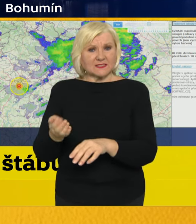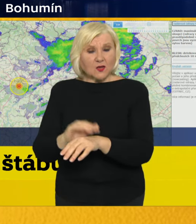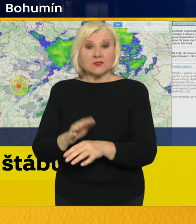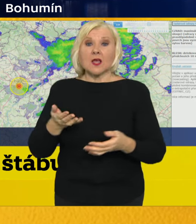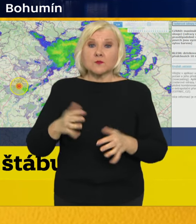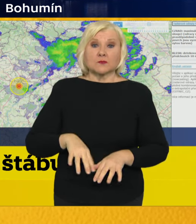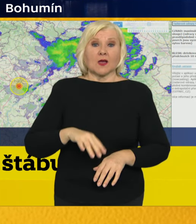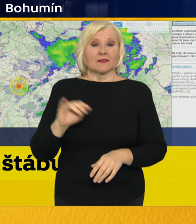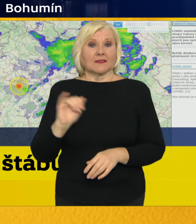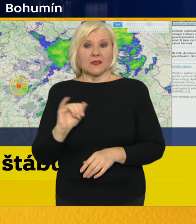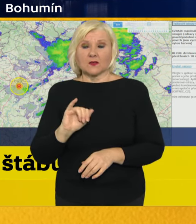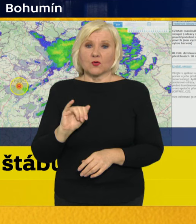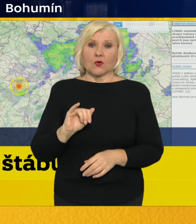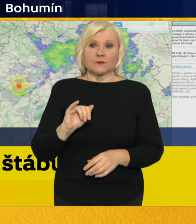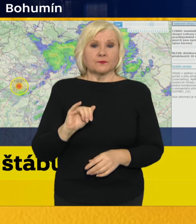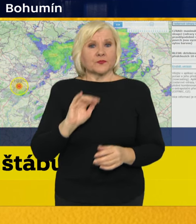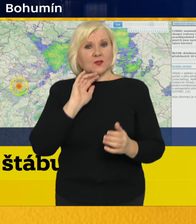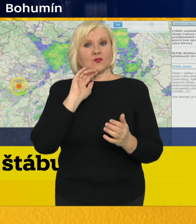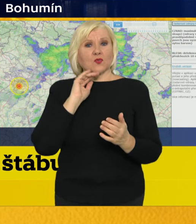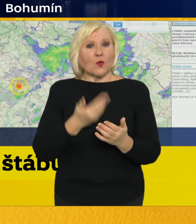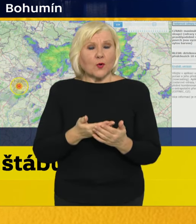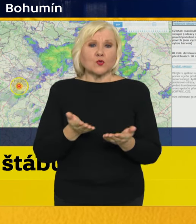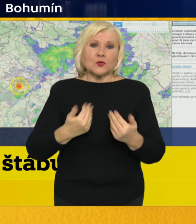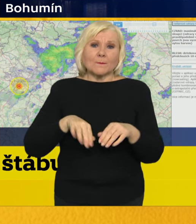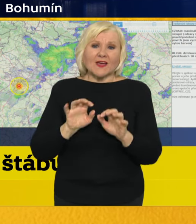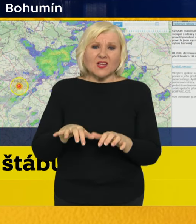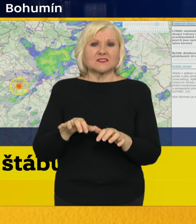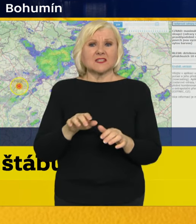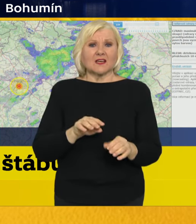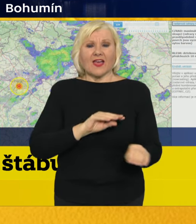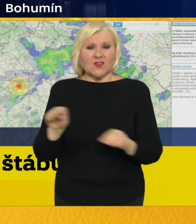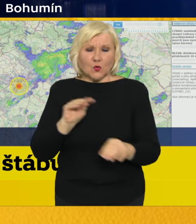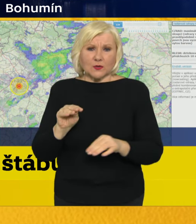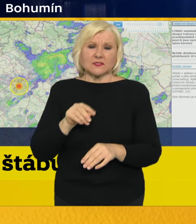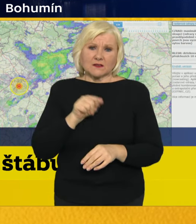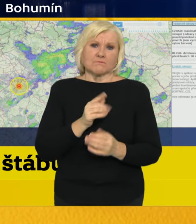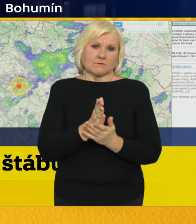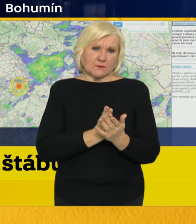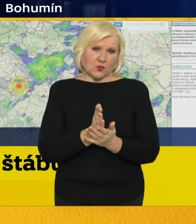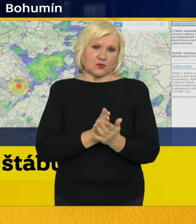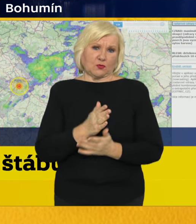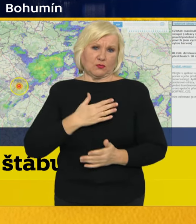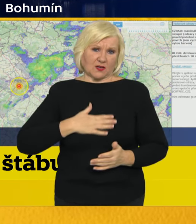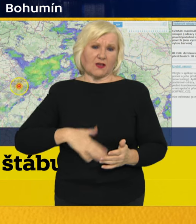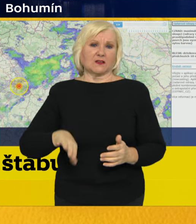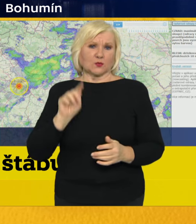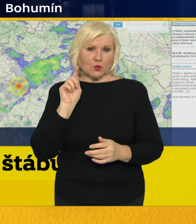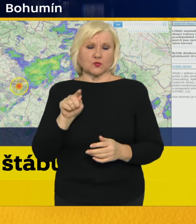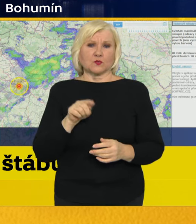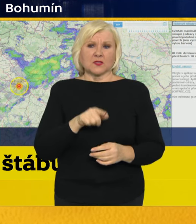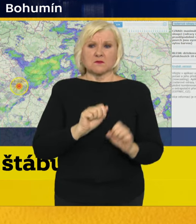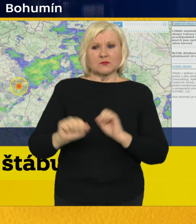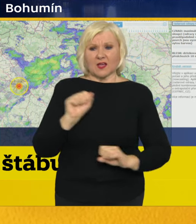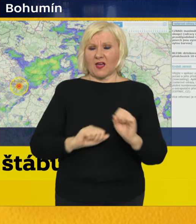někde skutečně je doporučena byť preventivní evakuace. Tak prosím, dbejte těchto pokynů, nebraňte se tomu.